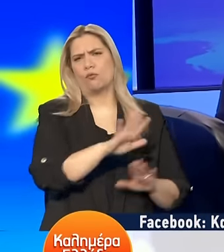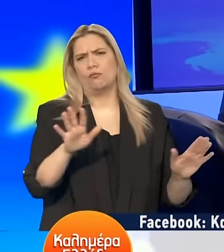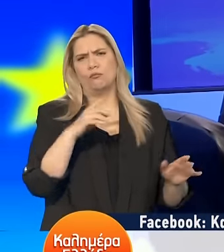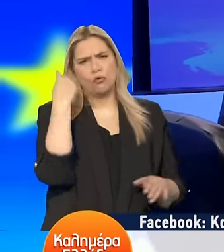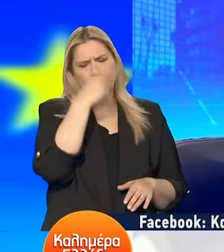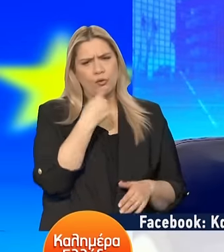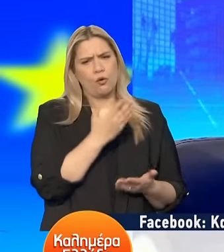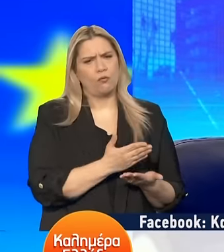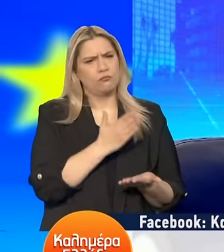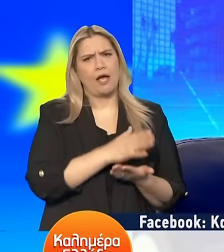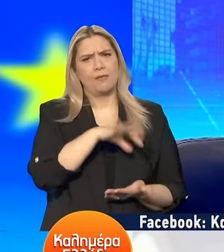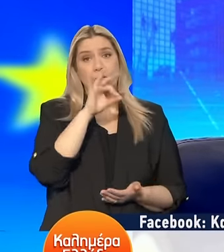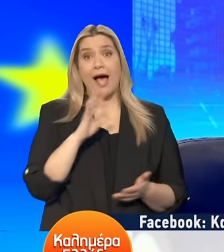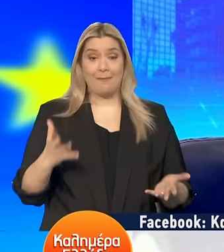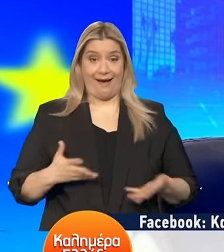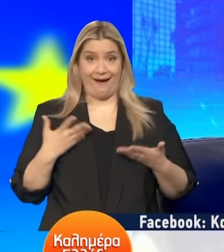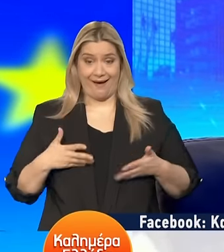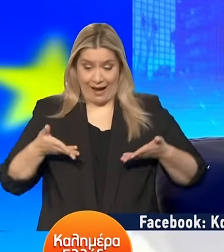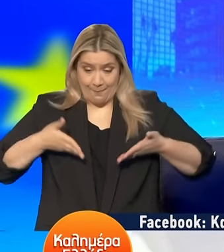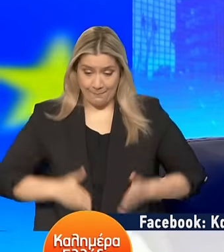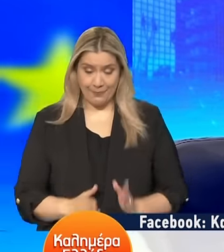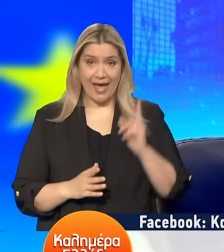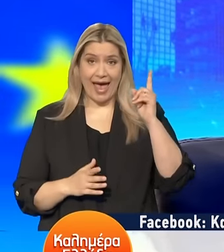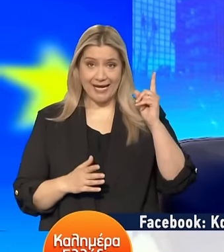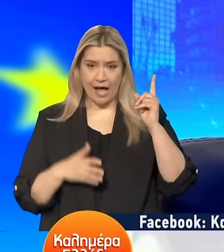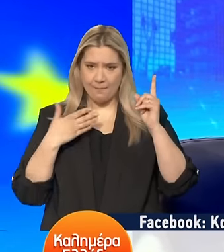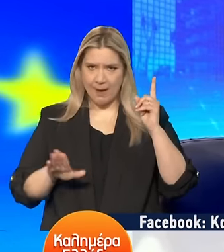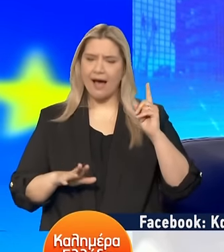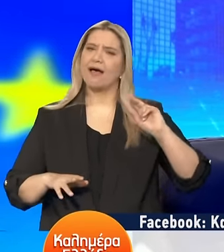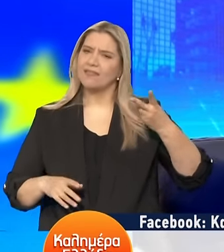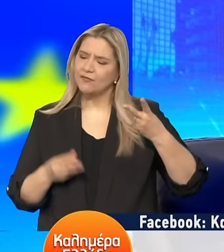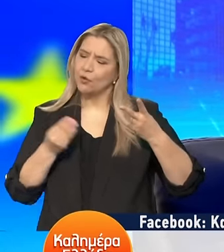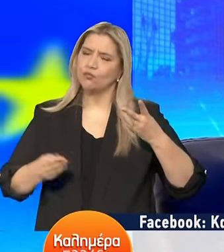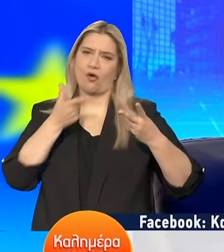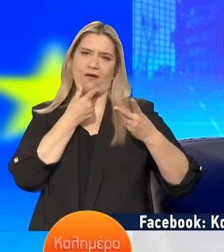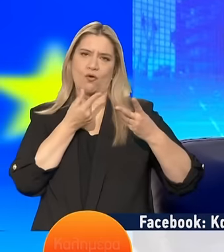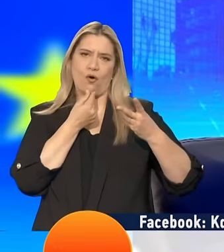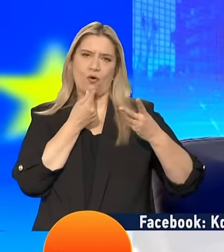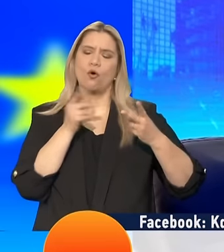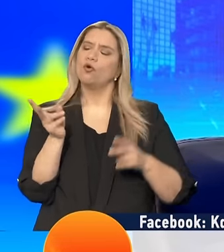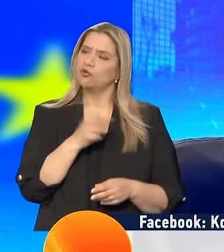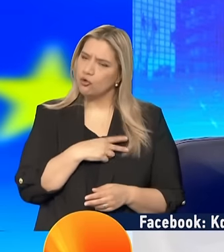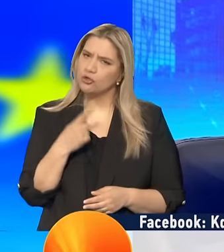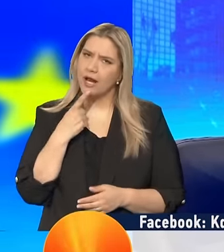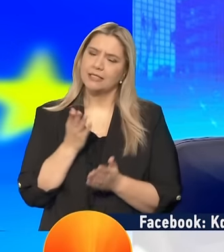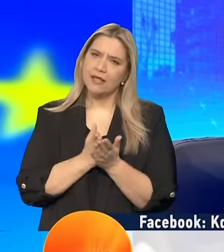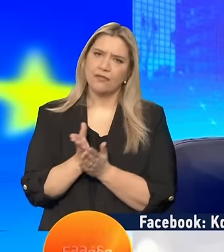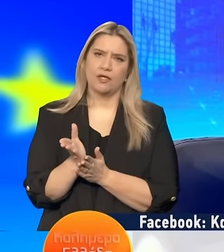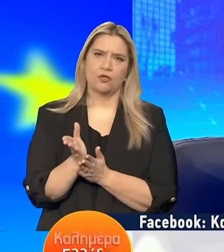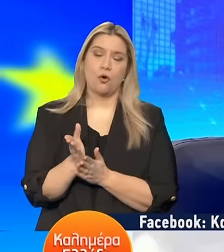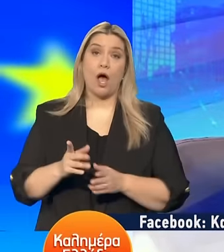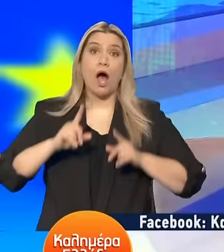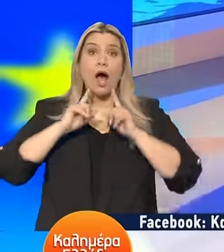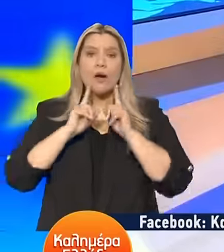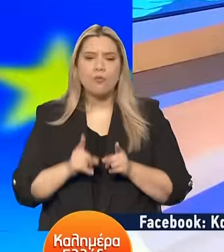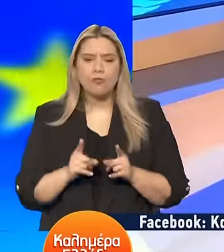Ρουβίκονα Και έχεις ζήσει τη χαρά του να αποκτήσεις παιδί Είναι πιο εύκολο να πας στο επόμενο παιδί Και εκεί έχετε δίκιο να λέτε Ότι κατά κανόνα η απόφαση να μην